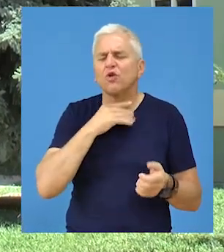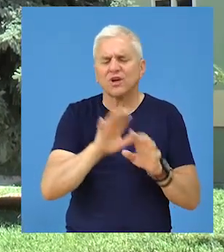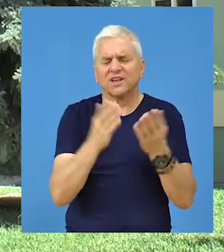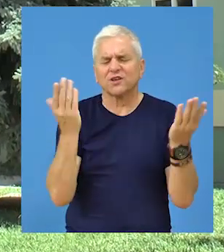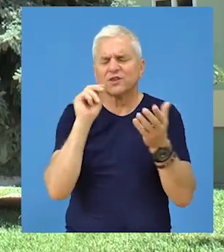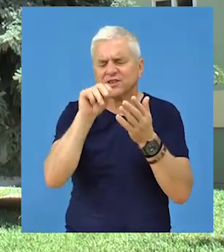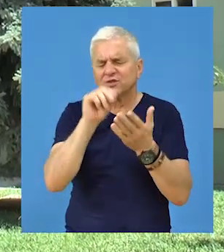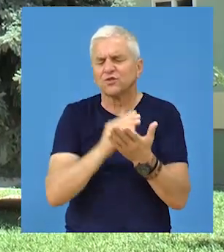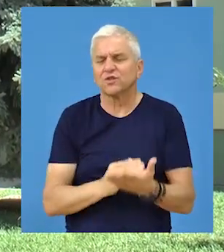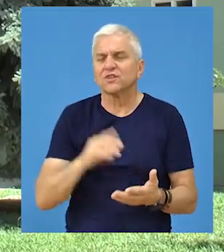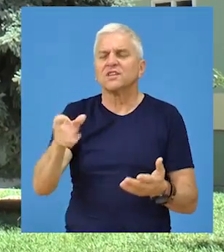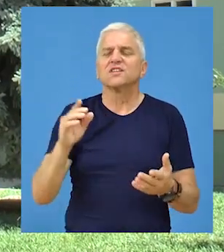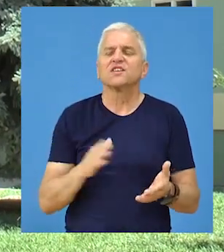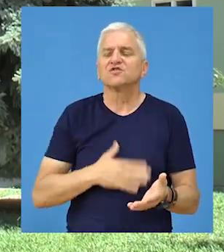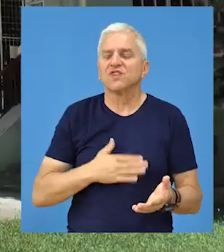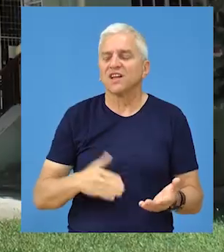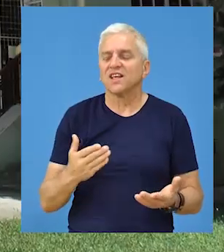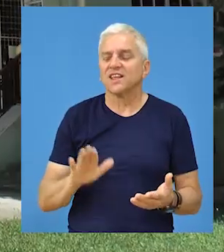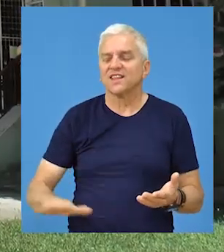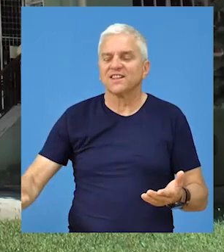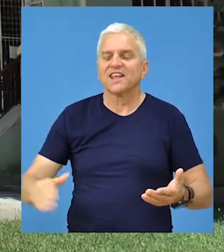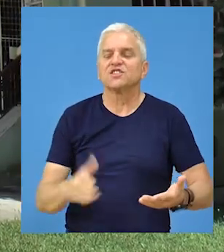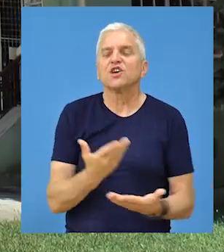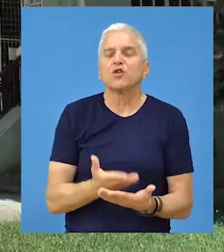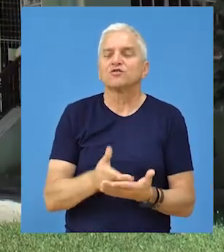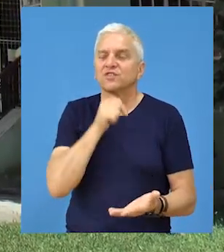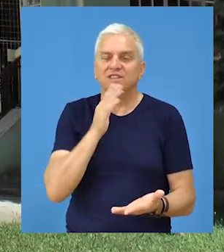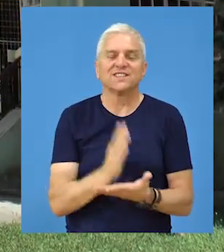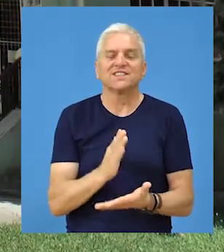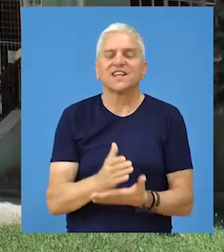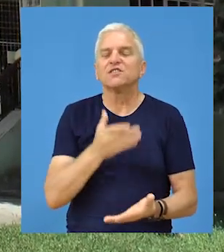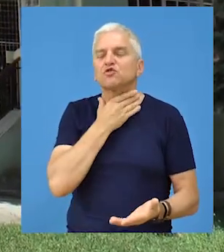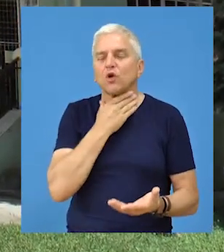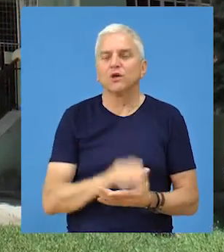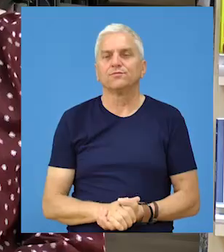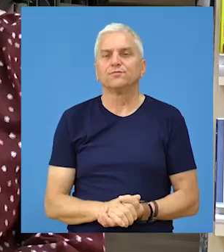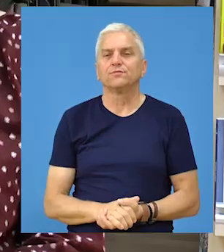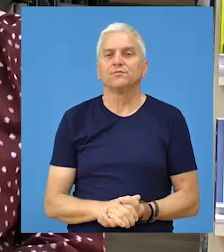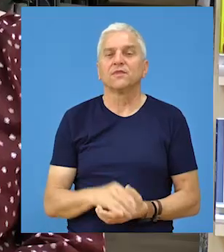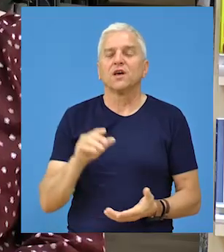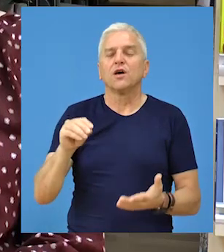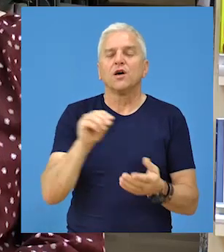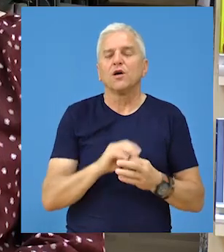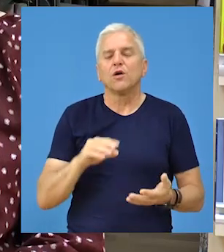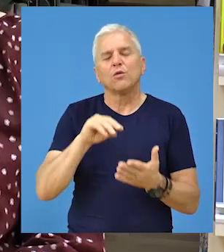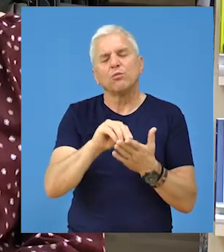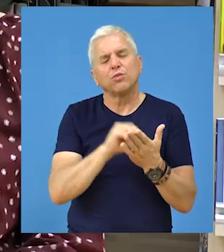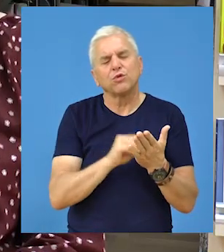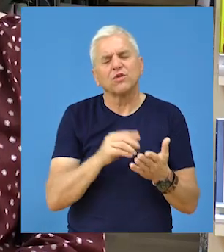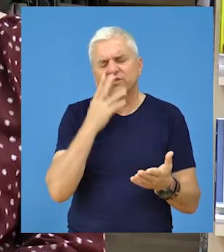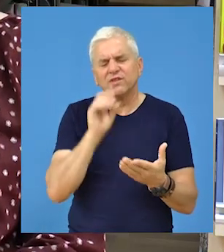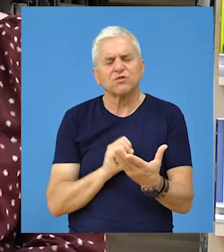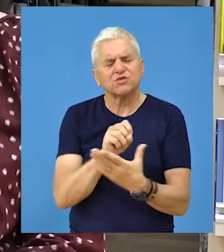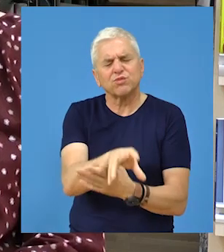ustanove kulture, a namenjene su deci osnovnoškolskog i srednjoškolskog uzrasta. Program će se odvijeti kroz